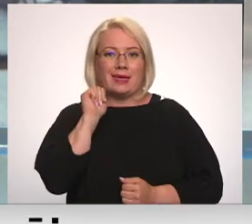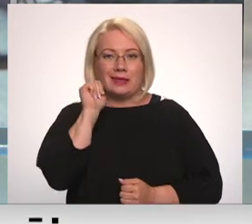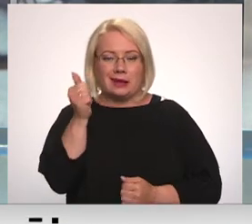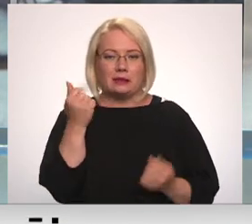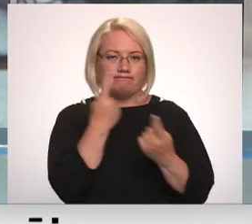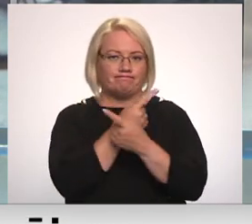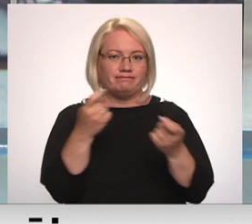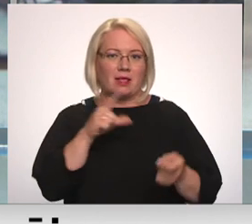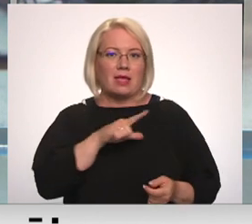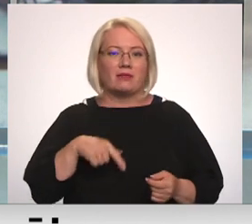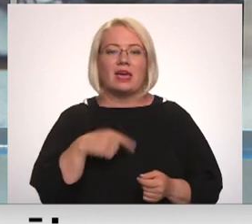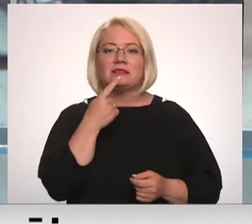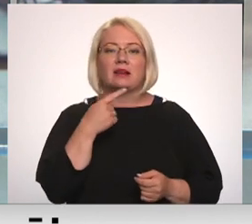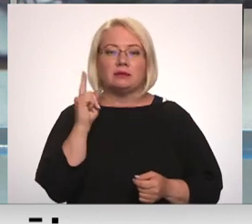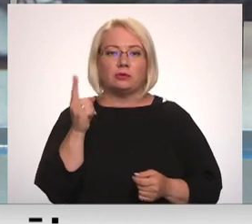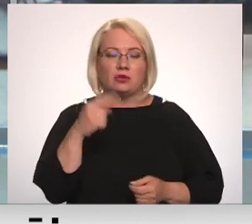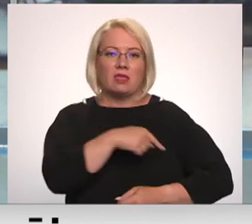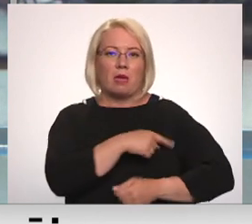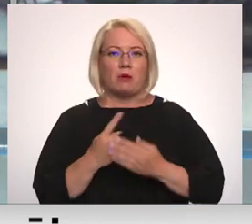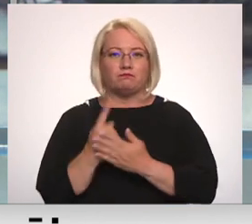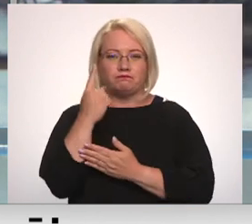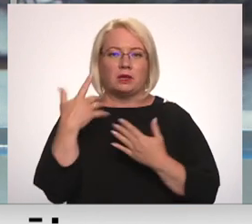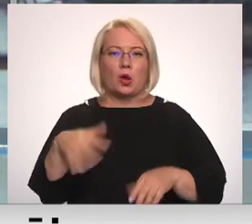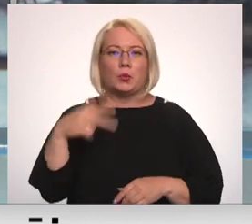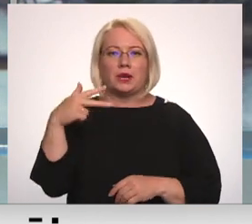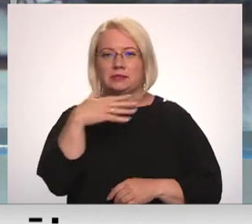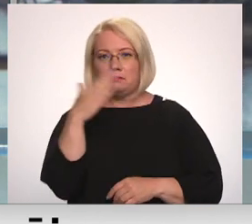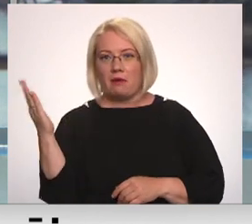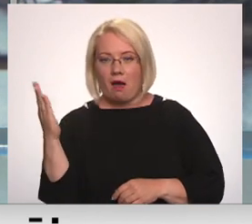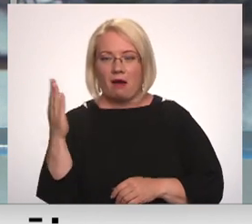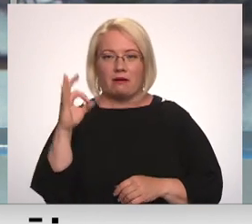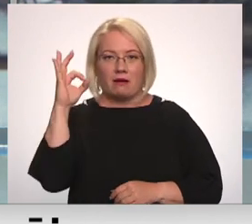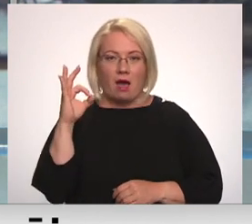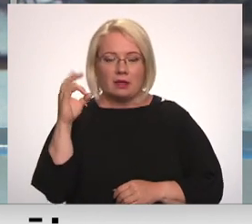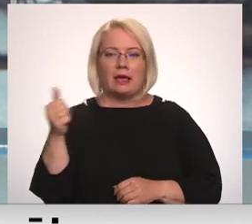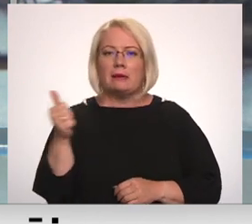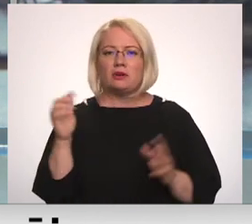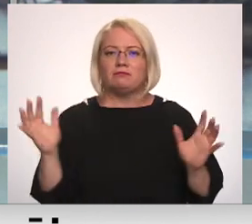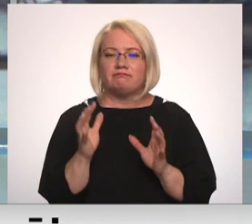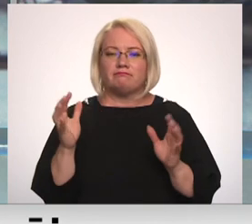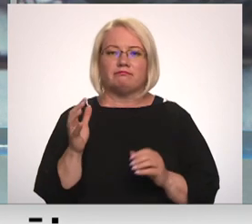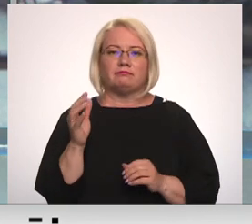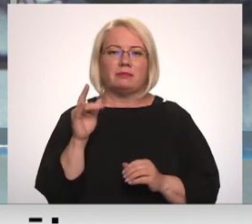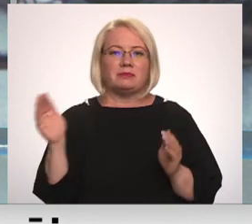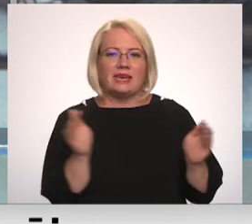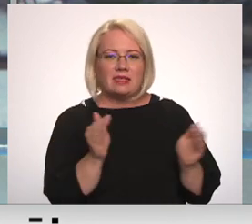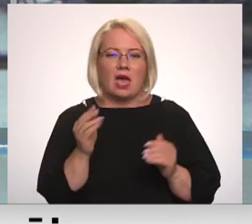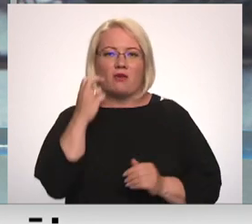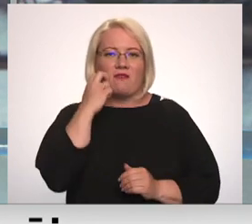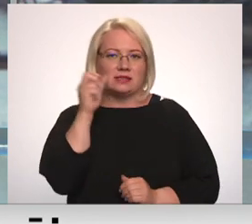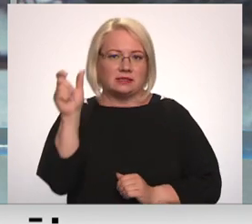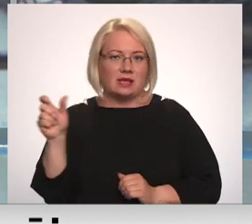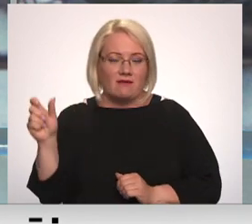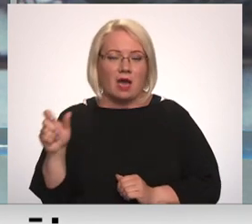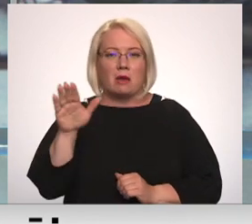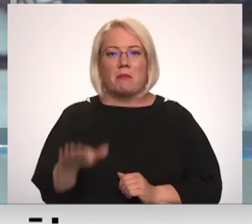sarkanais brīdinājums termetra staviņam pārsniedzot 30 grādu atzīmi, īpaši jāsaudzēja zīdaiņu un vecāki cilvēki. Maziem